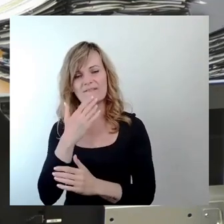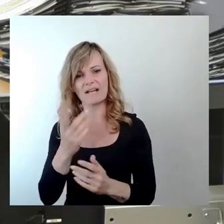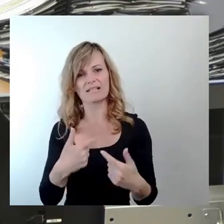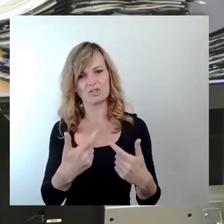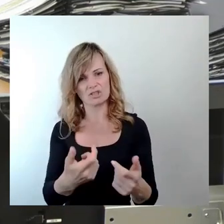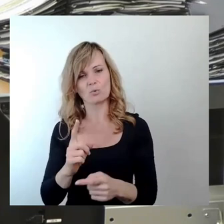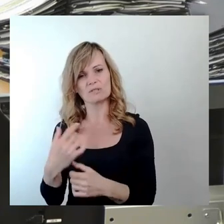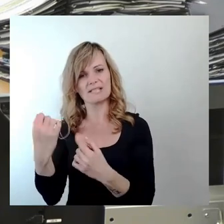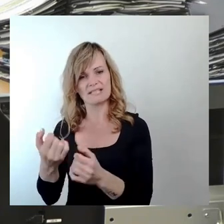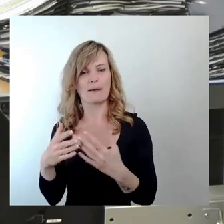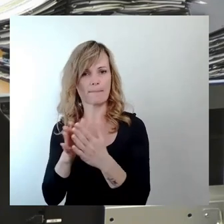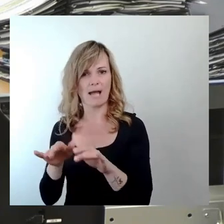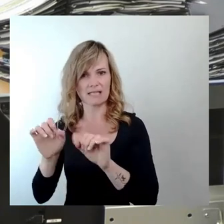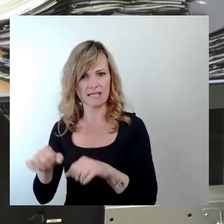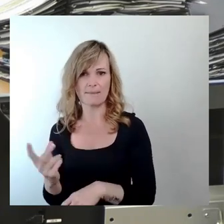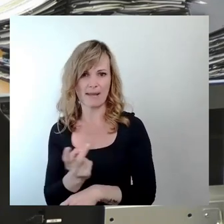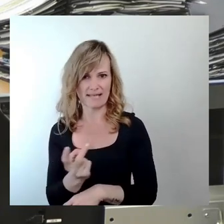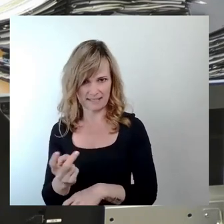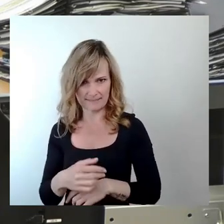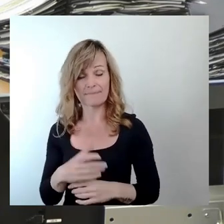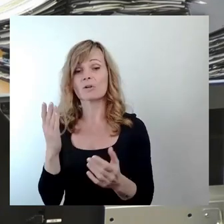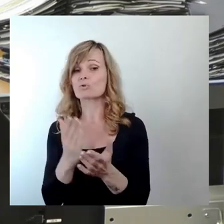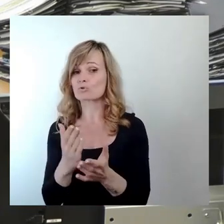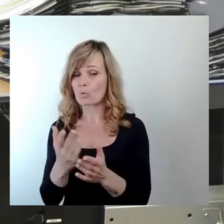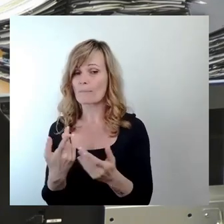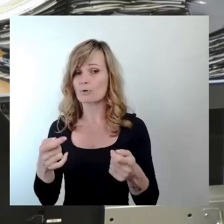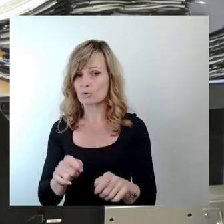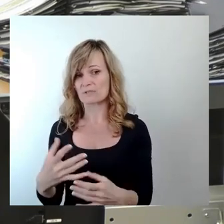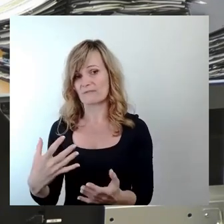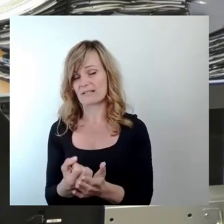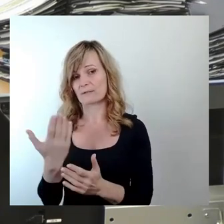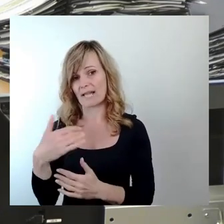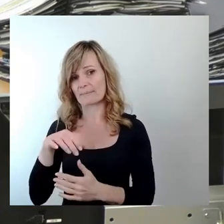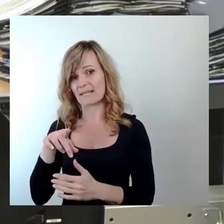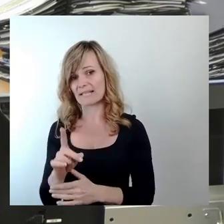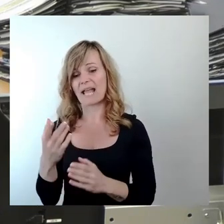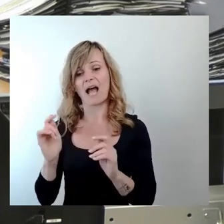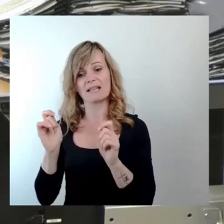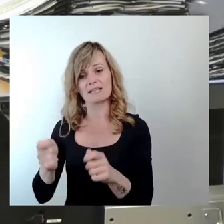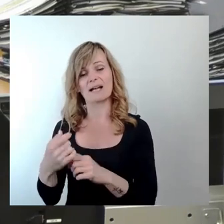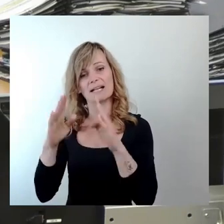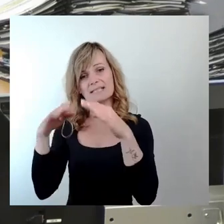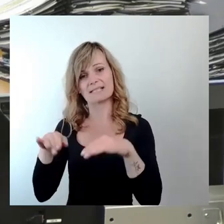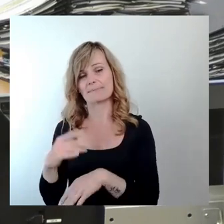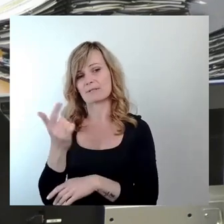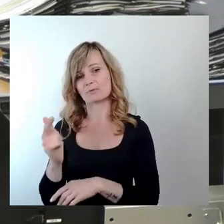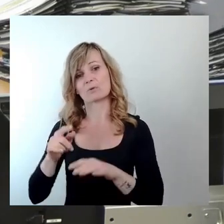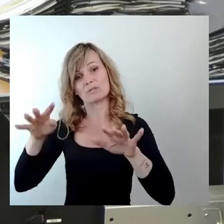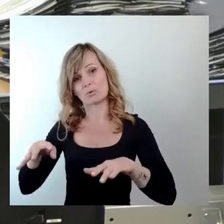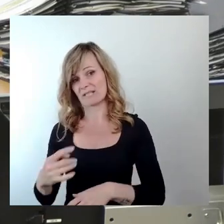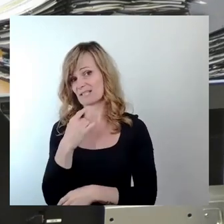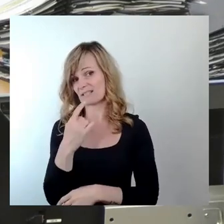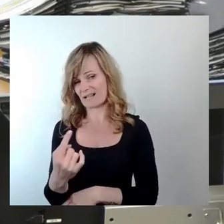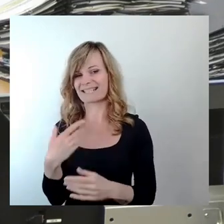Badestelle sein soll. Wir haben es bereits in der Beschlussfassung zum SPD-Antrag im Dezember 2019 betont, dass wir dieses